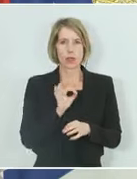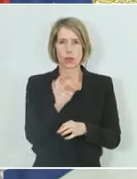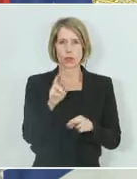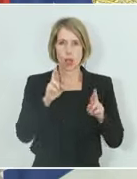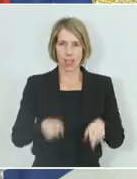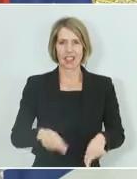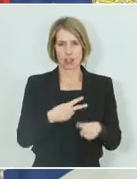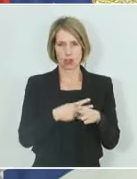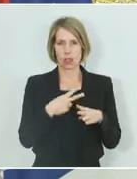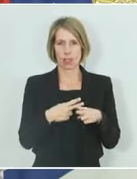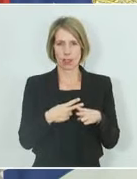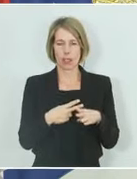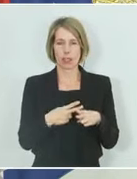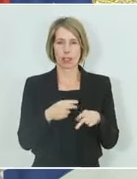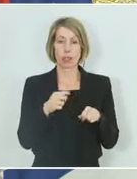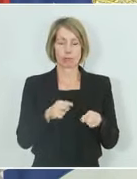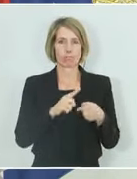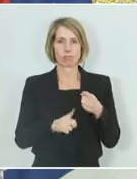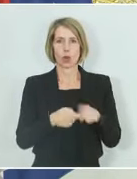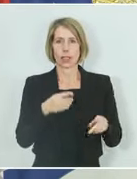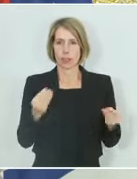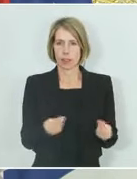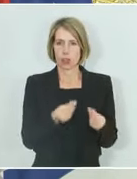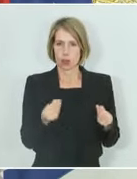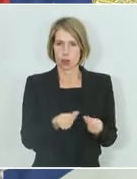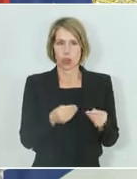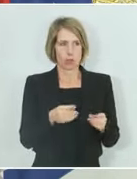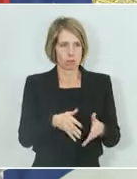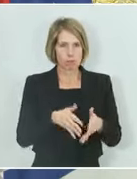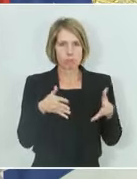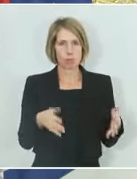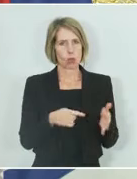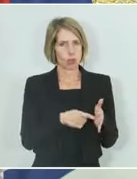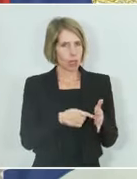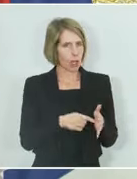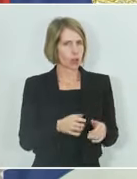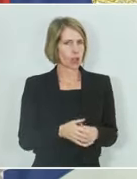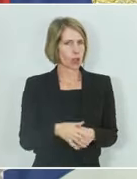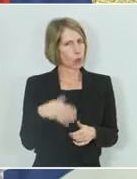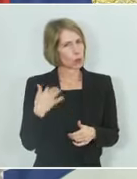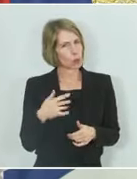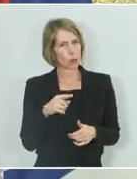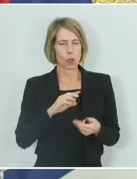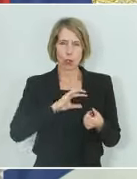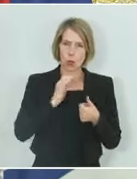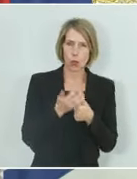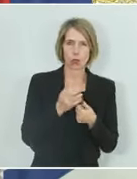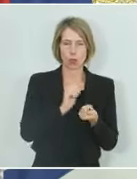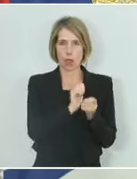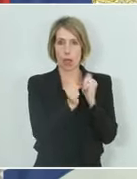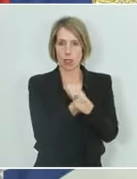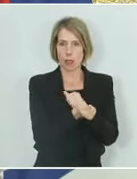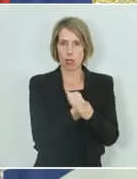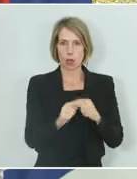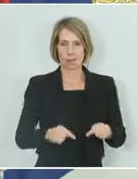Und das ist politisch eine große Herausforderung, oft an diese Kulturänderungen auch politisch